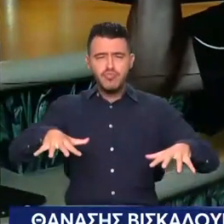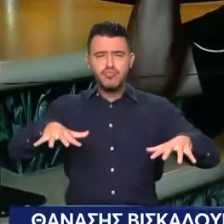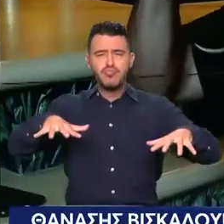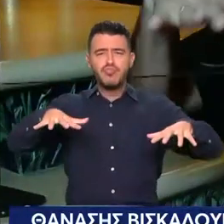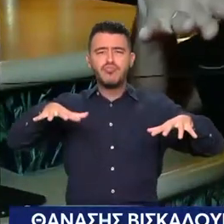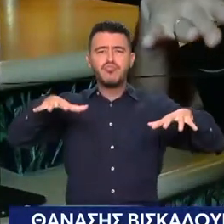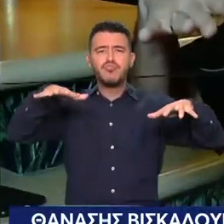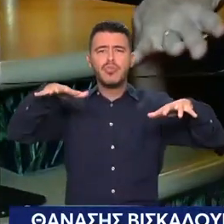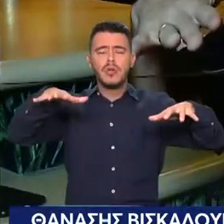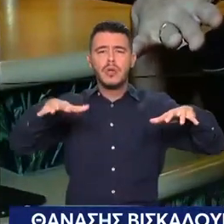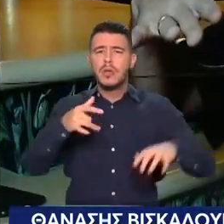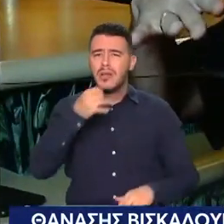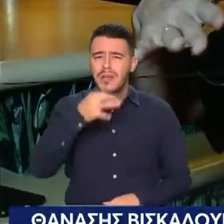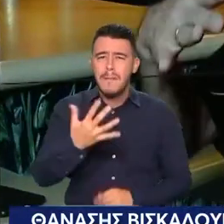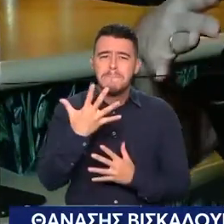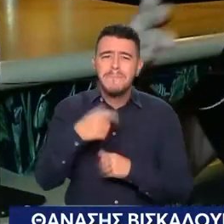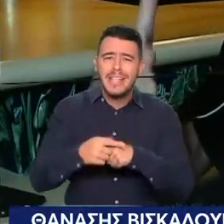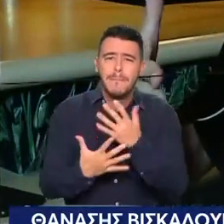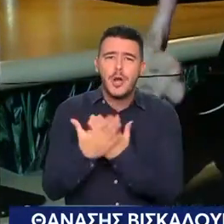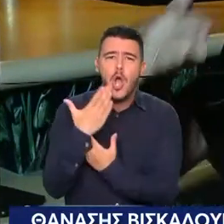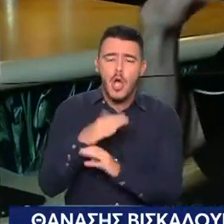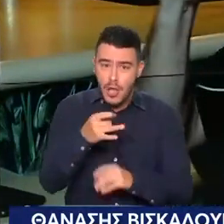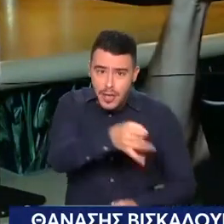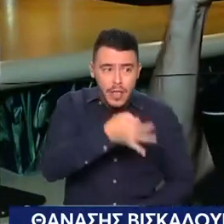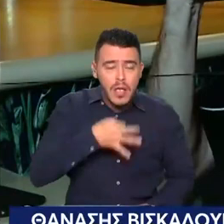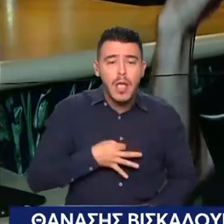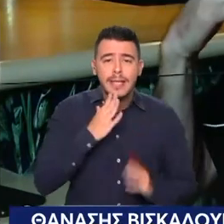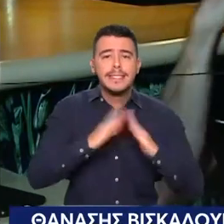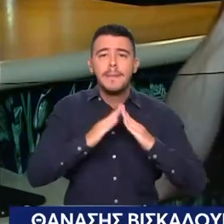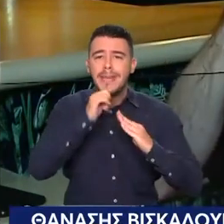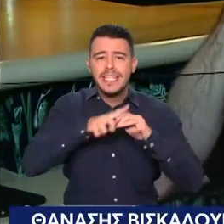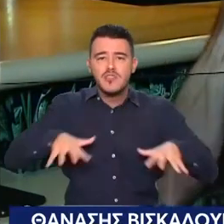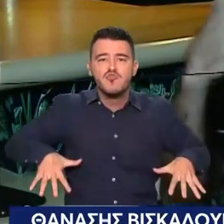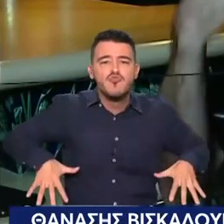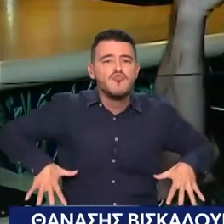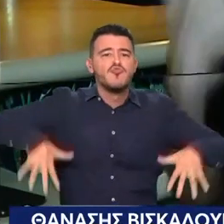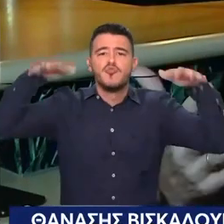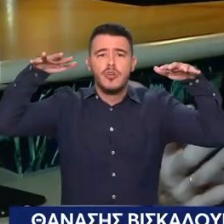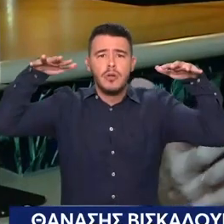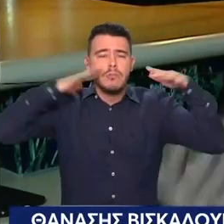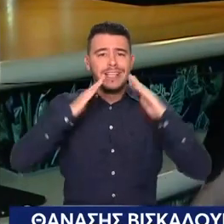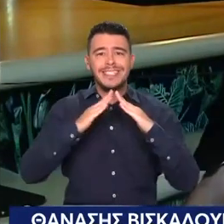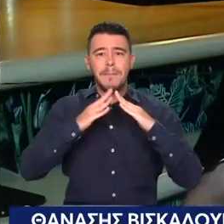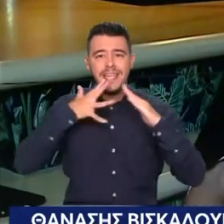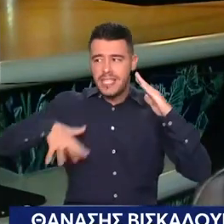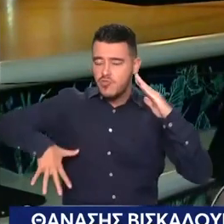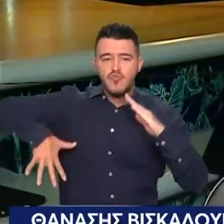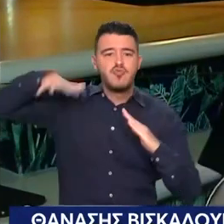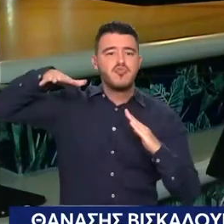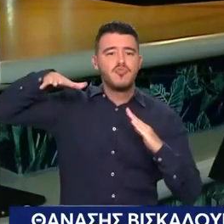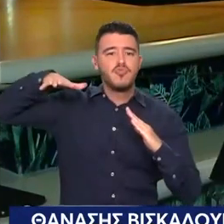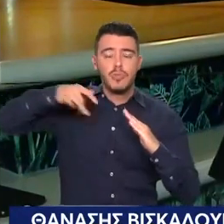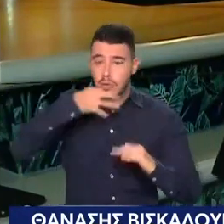Και πέντε ώρα το πρωί να μου λες Θανάσι δεν υπάρχει το σπίτι Το νερό έχει περάσει τις σκεπές Έδωσε το κράτος και καλά έκανε